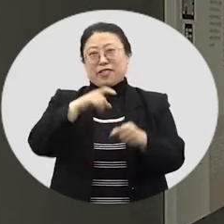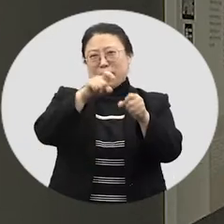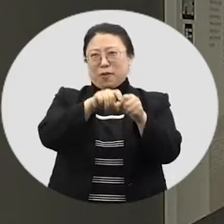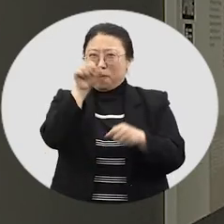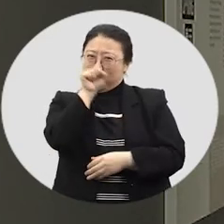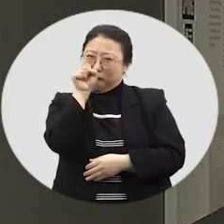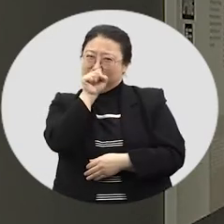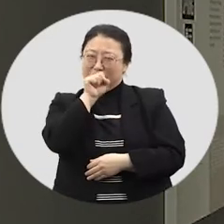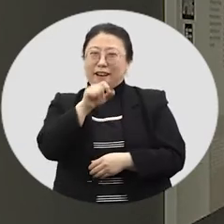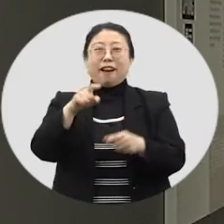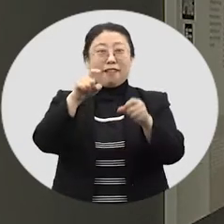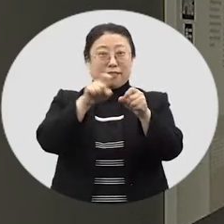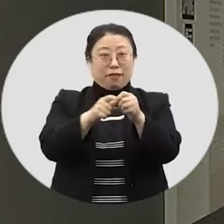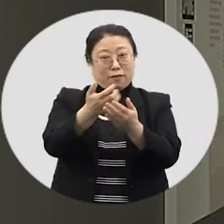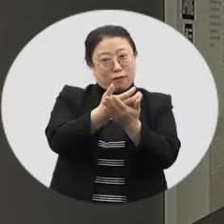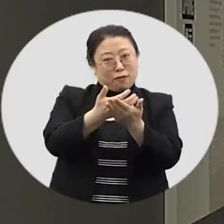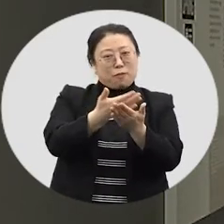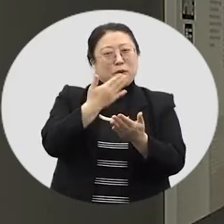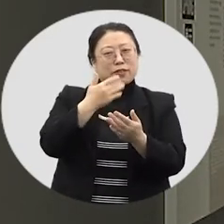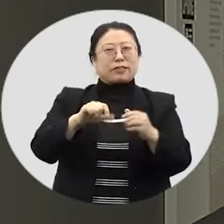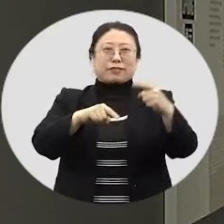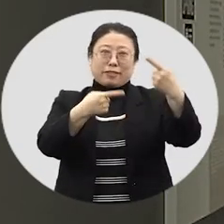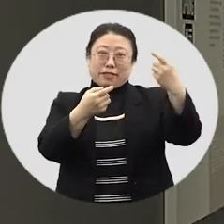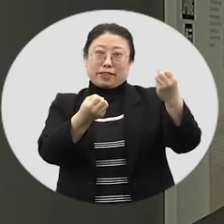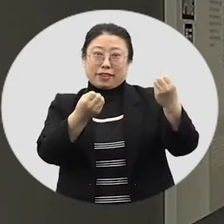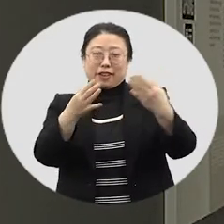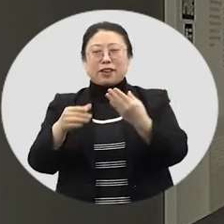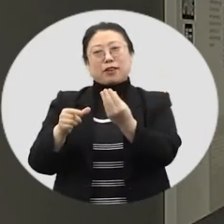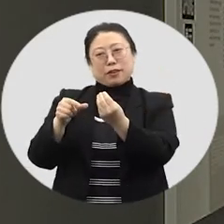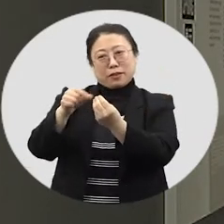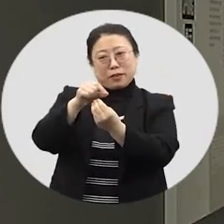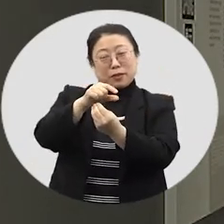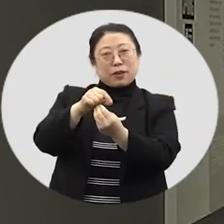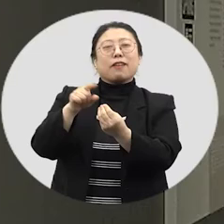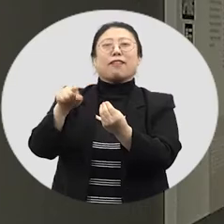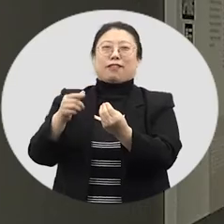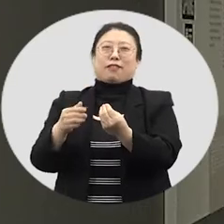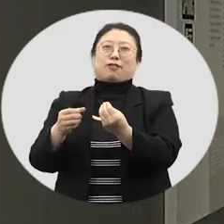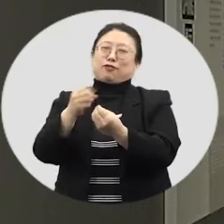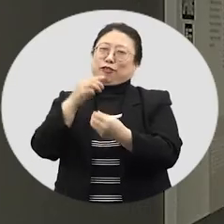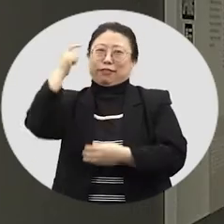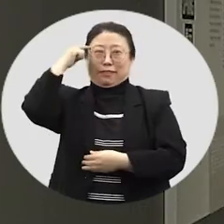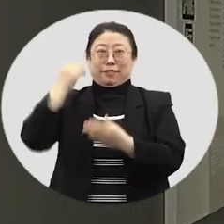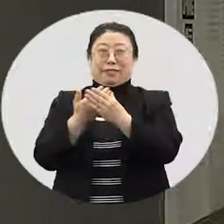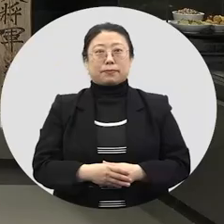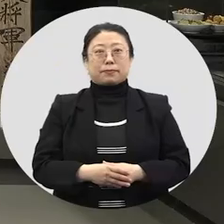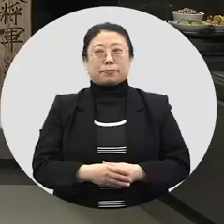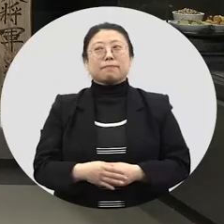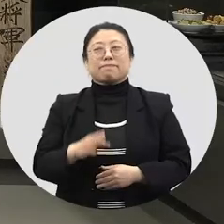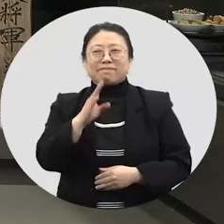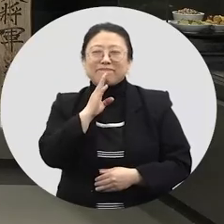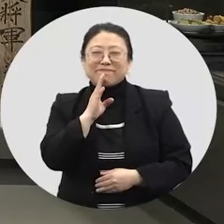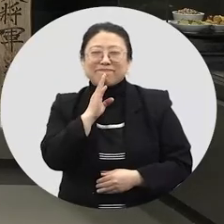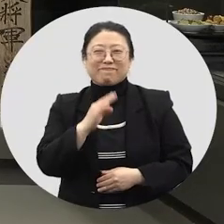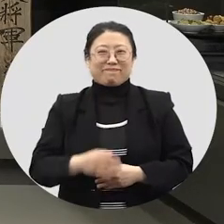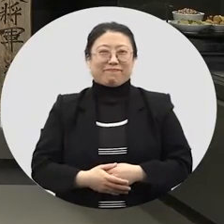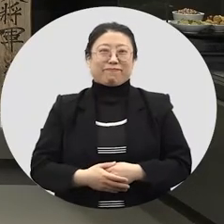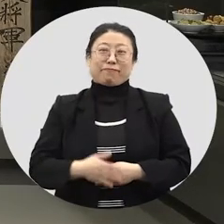저는 떡을 좋아해서 떡국을 먹는 설날이랑 송편을 먹는 추석이 생각나요. 맞아요.